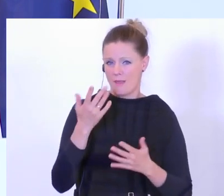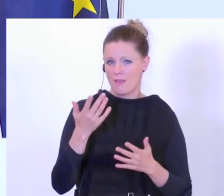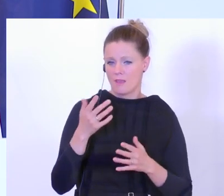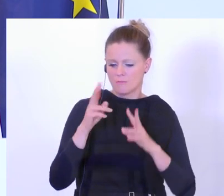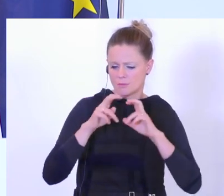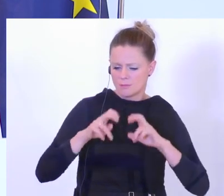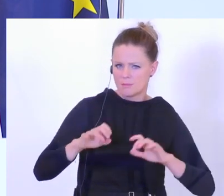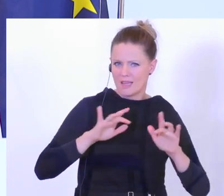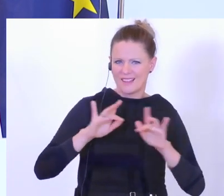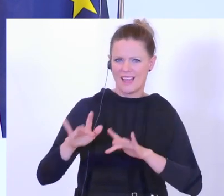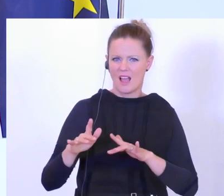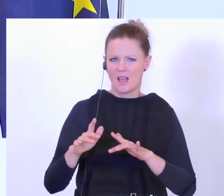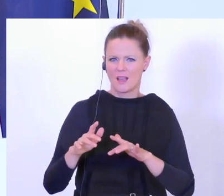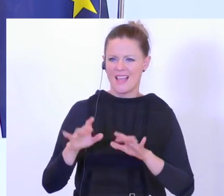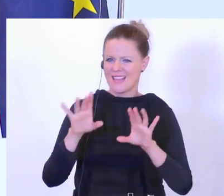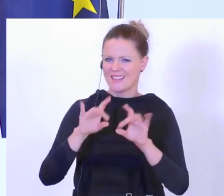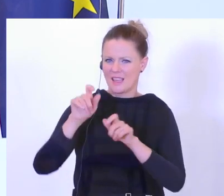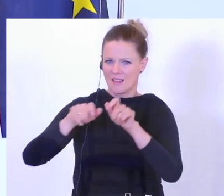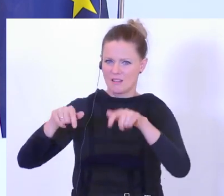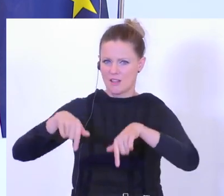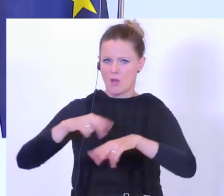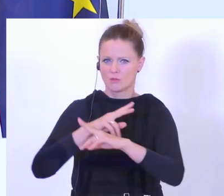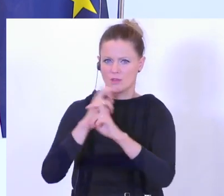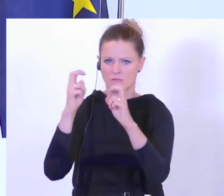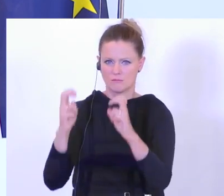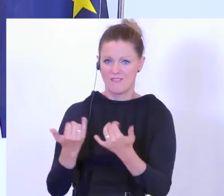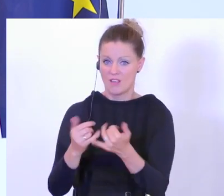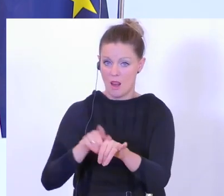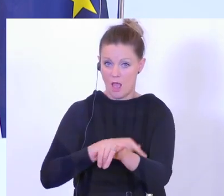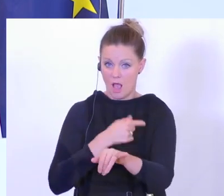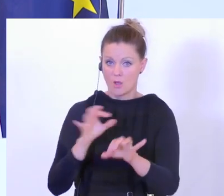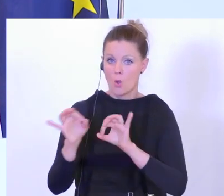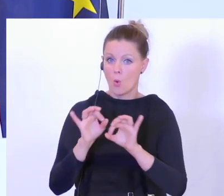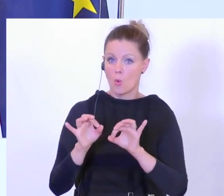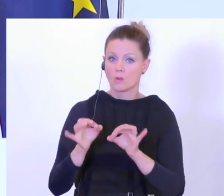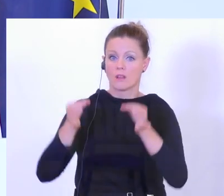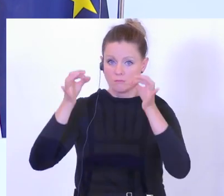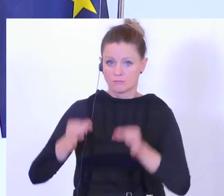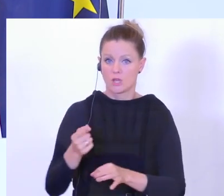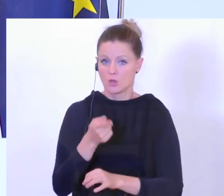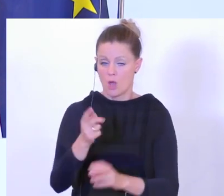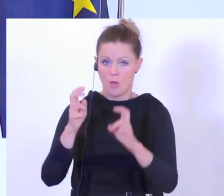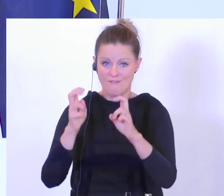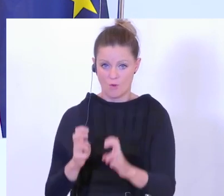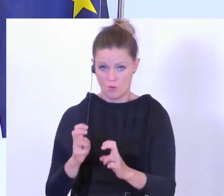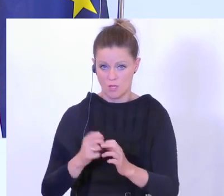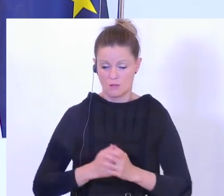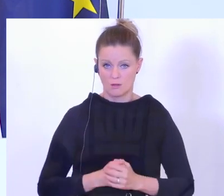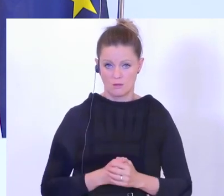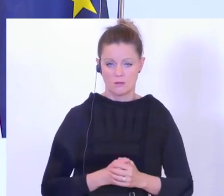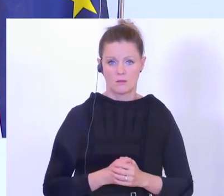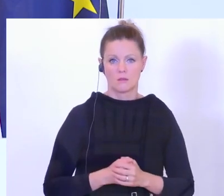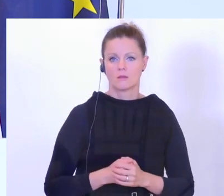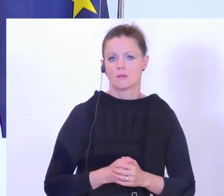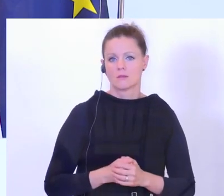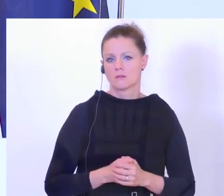untersucht. Wie lange sind die Täter bei uns aufhältig zum Beispiel? Oder sind sie hier resident? Und darüber